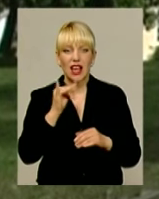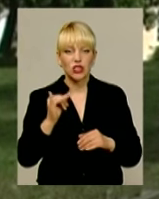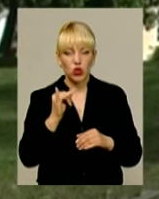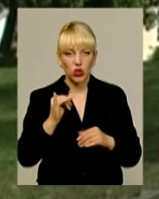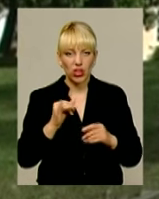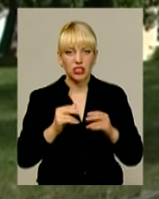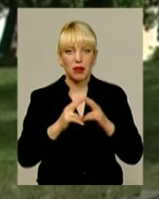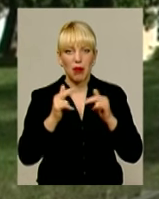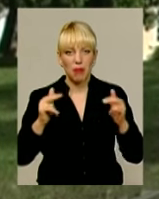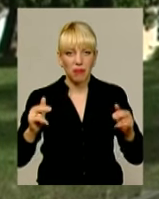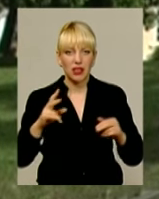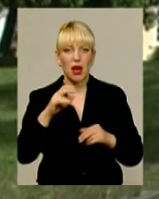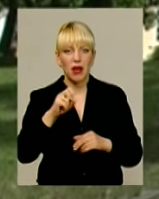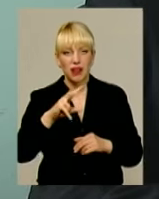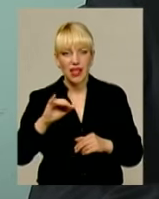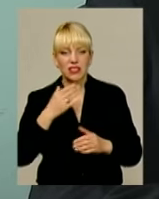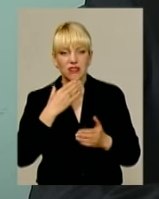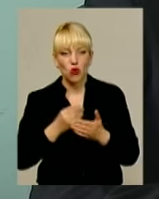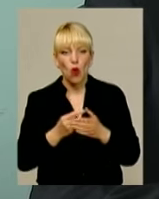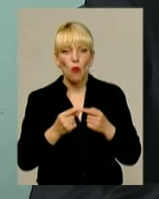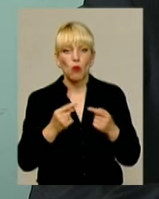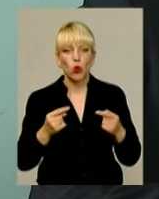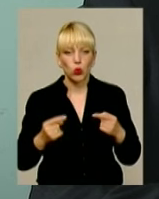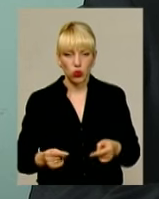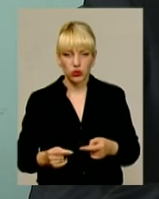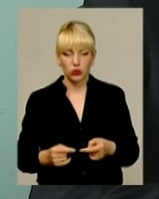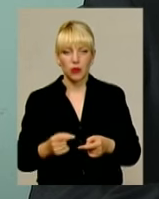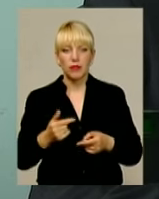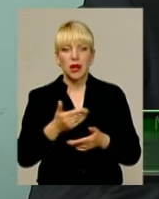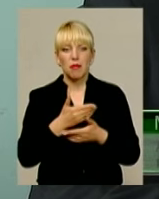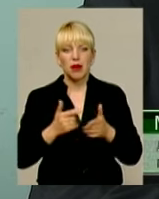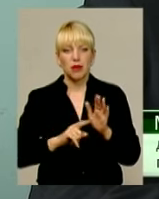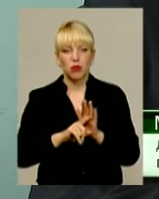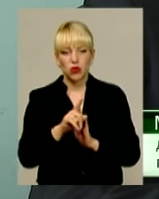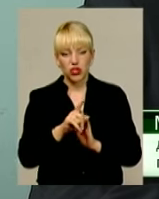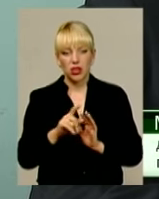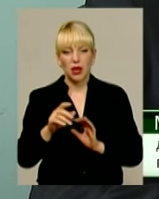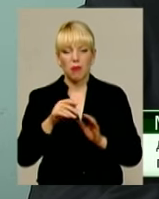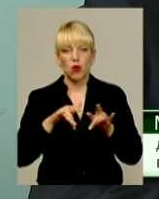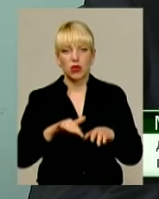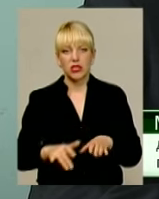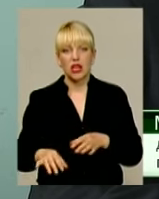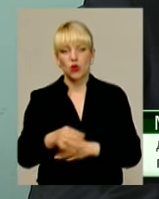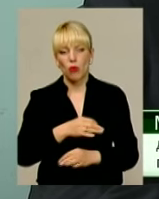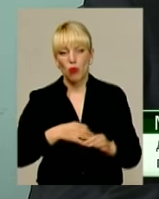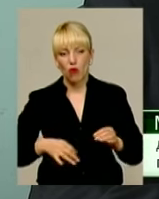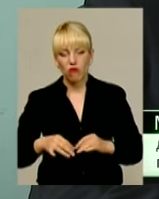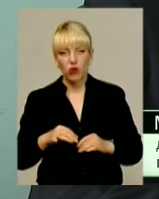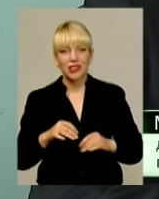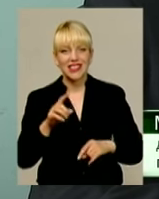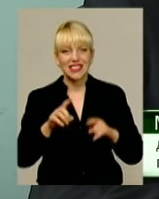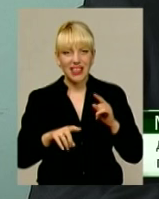розробляється так званий бренд Хмельниччини. Ми почали процес обговорення з деякими громадськими організаціями